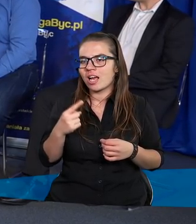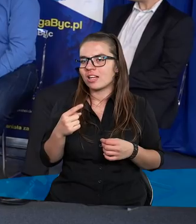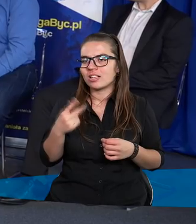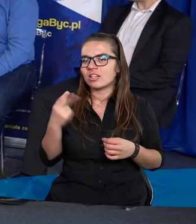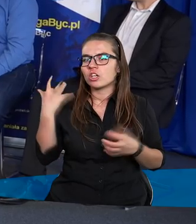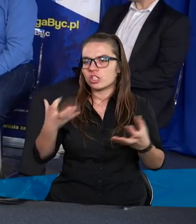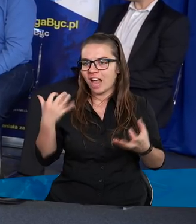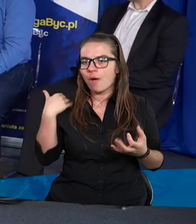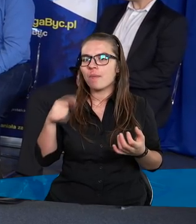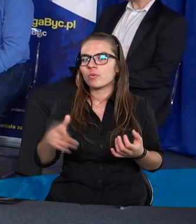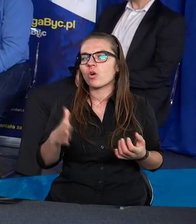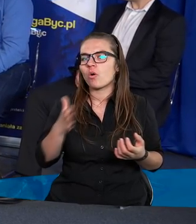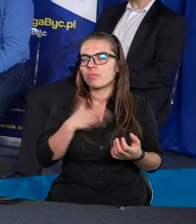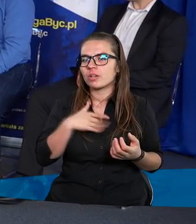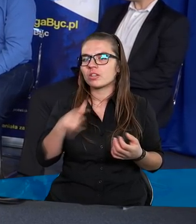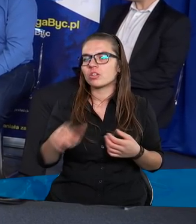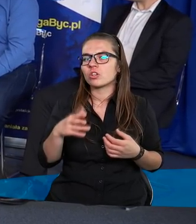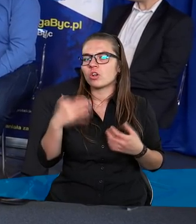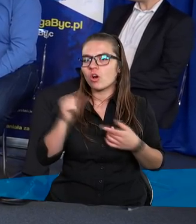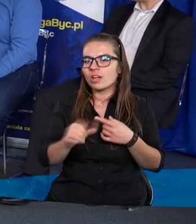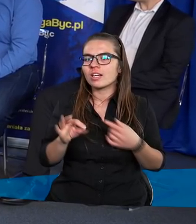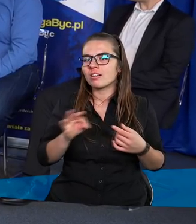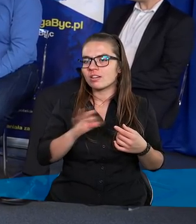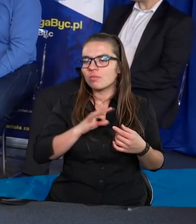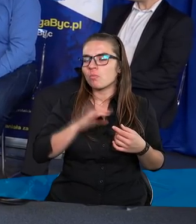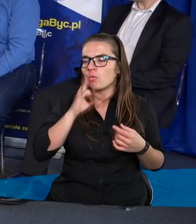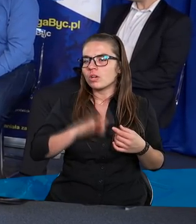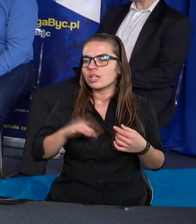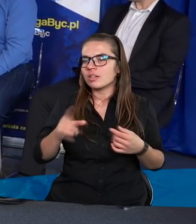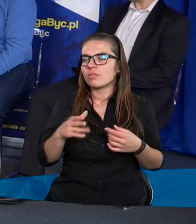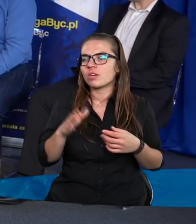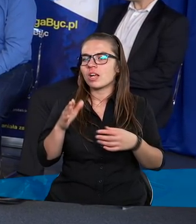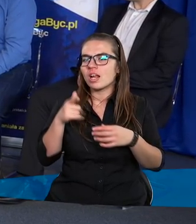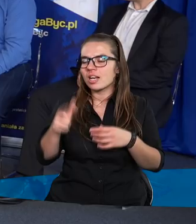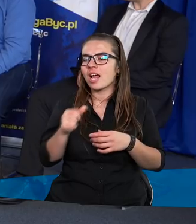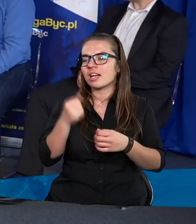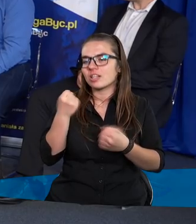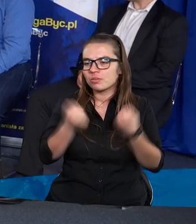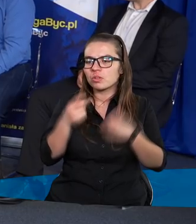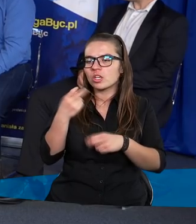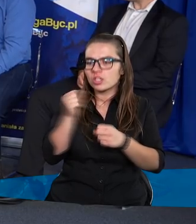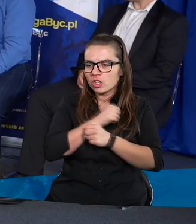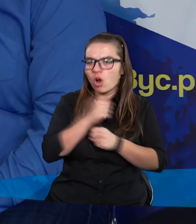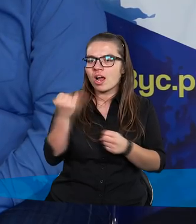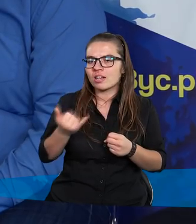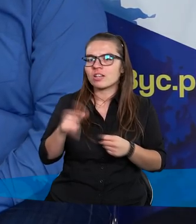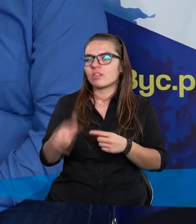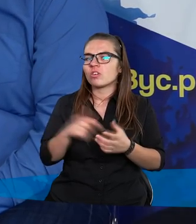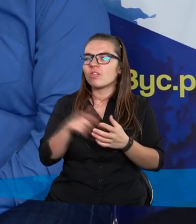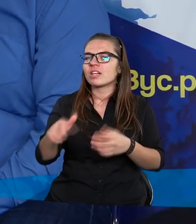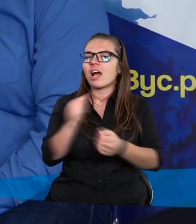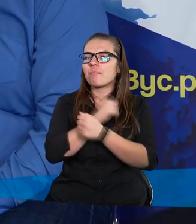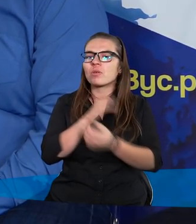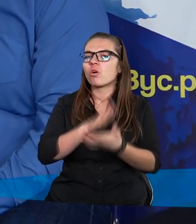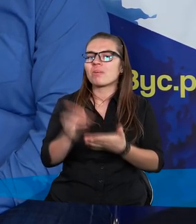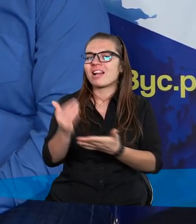Chciałabym go mieć, chociaż wiedziałabym, ile będzie kosztować to mnie i to dziecko. To jest właśnie ta miłość